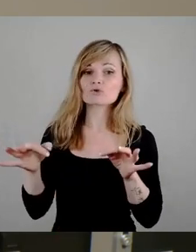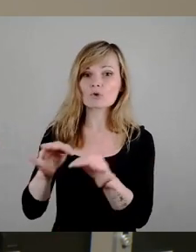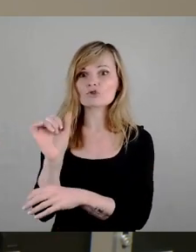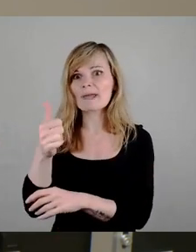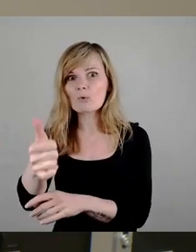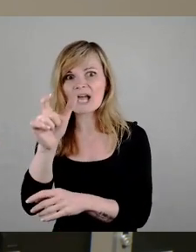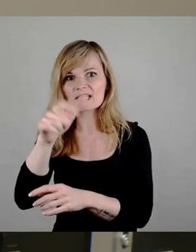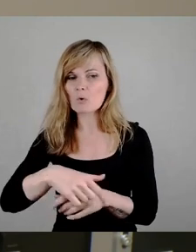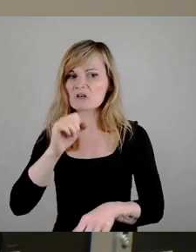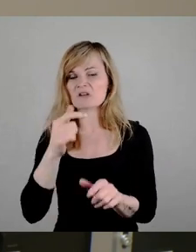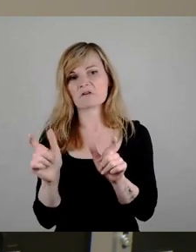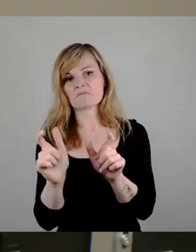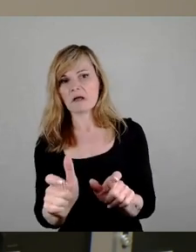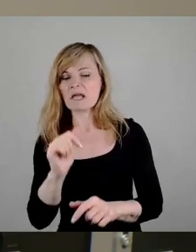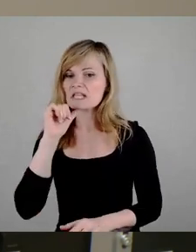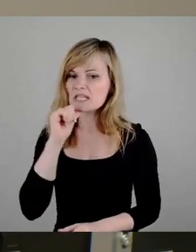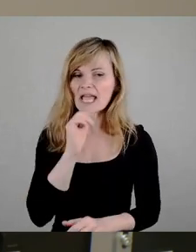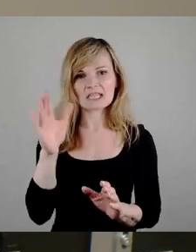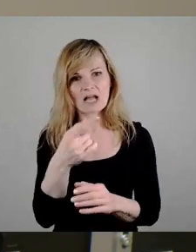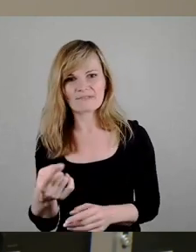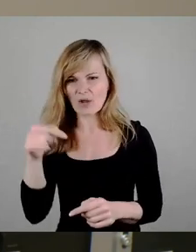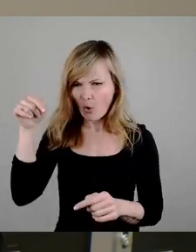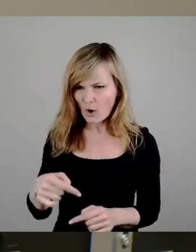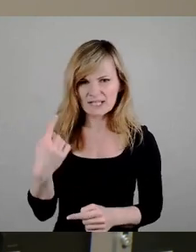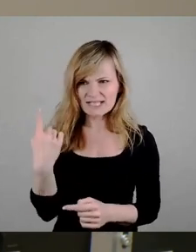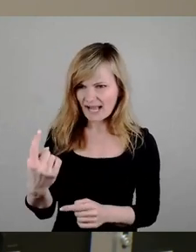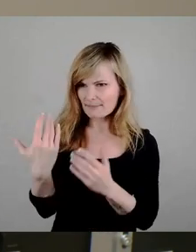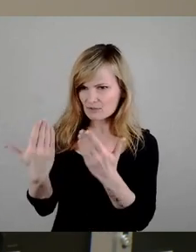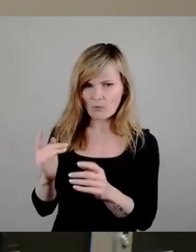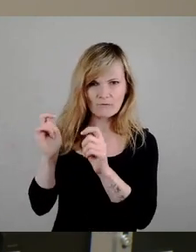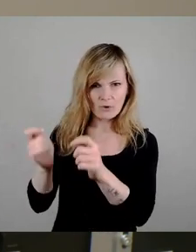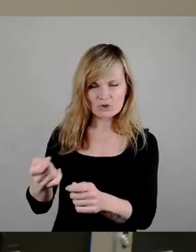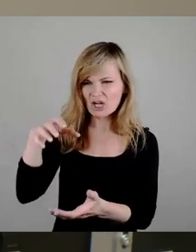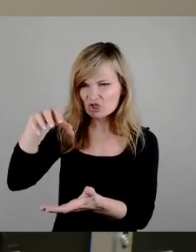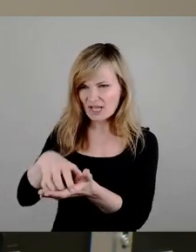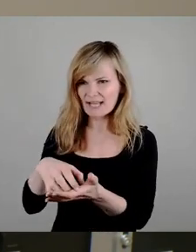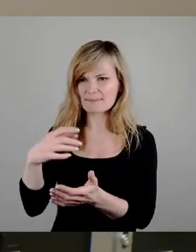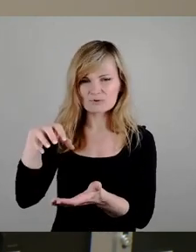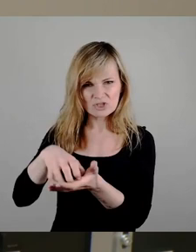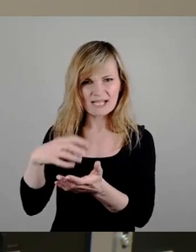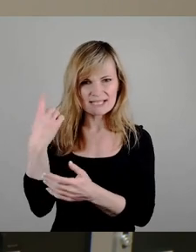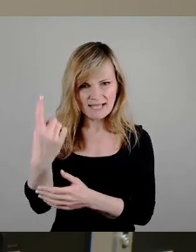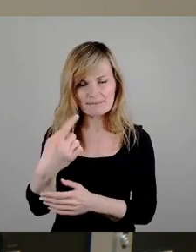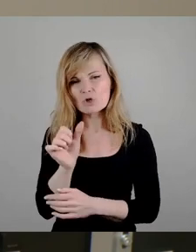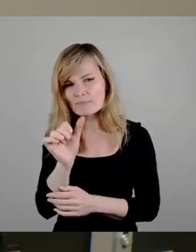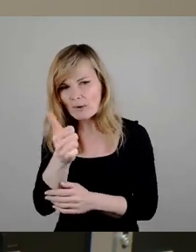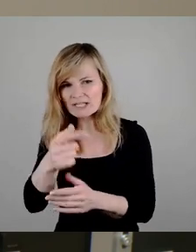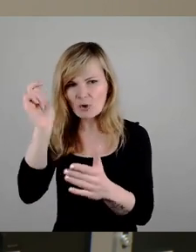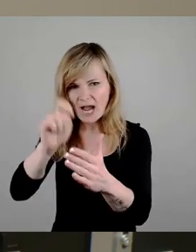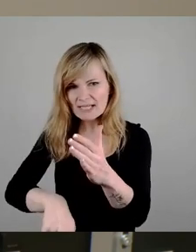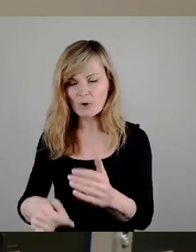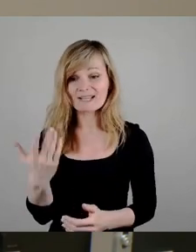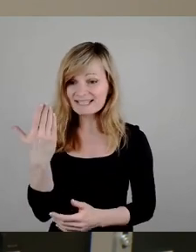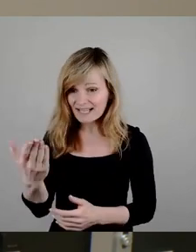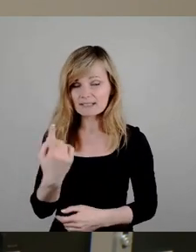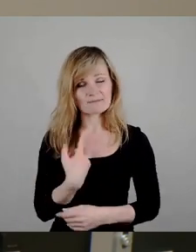und keinen Raum geben, wird heute hier vorgeschlagen, die Stadt solle selbst zum Spekulanten werden. Das werden wir nicht unterstützen. Denn